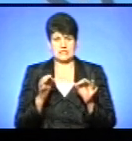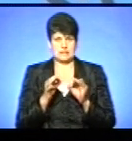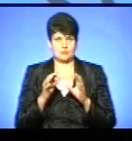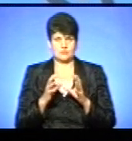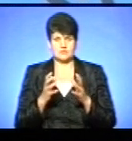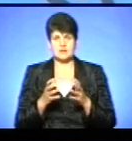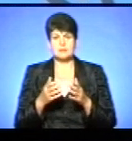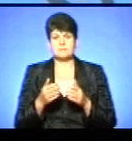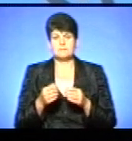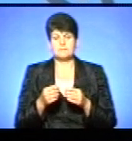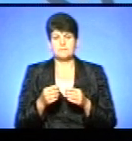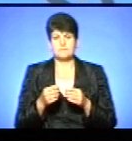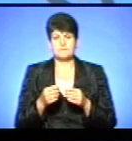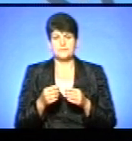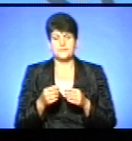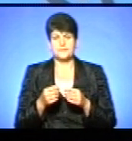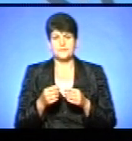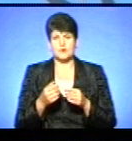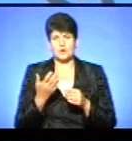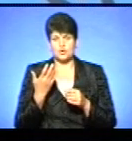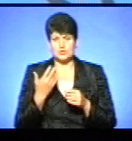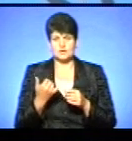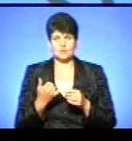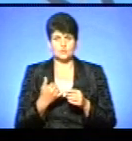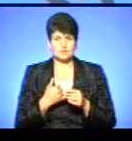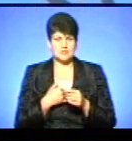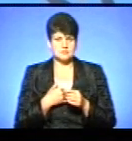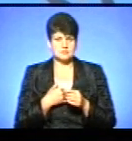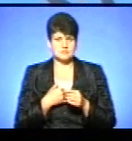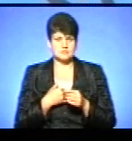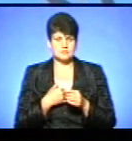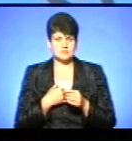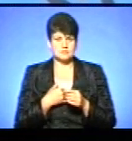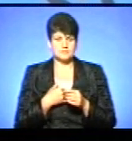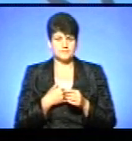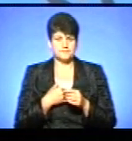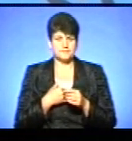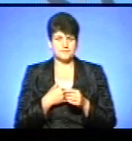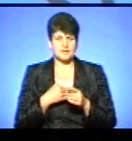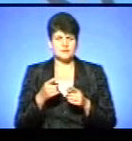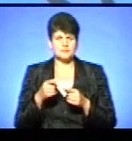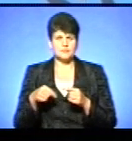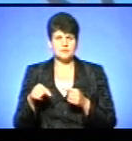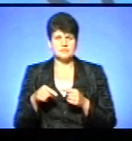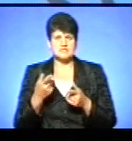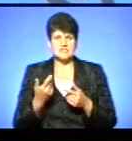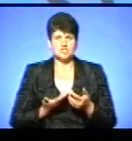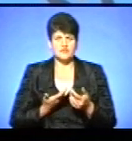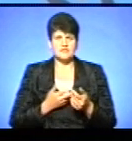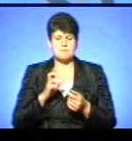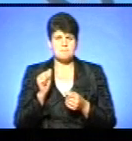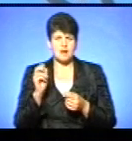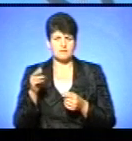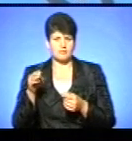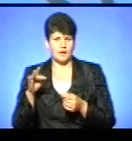Ми навіть, коли вносимо зараз деструктори, там, це живі бактерії, зовсім нею,